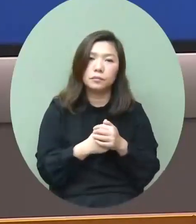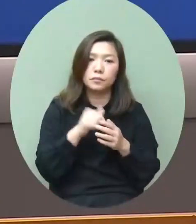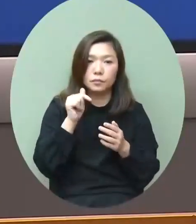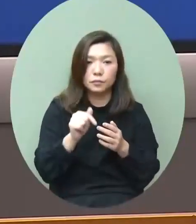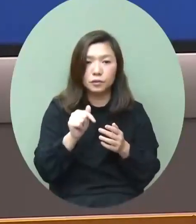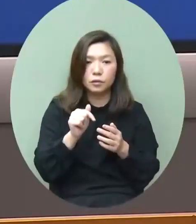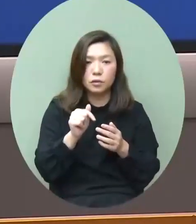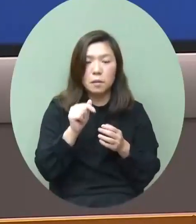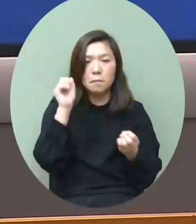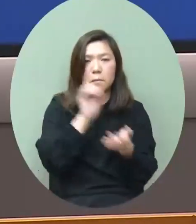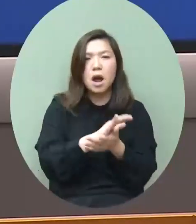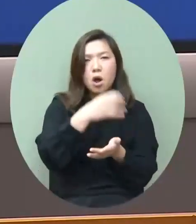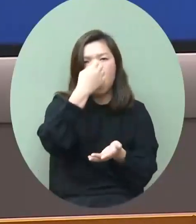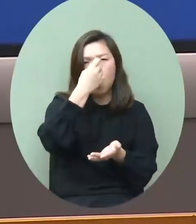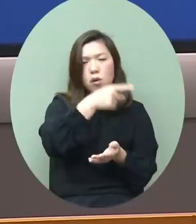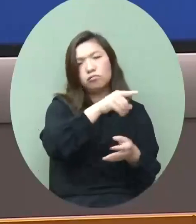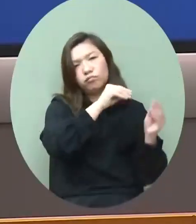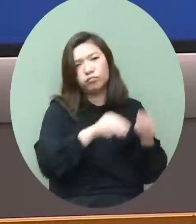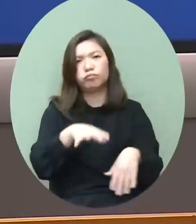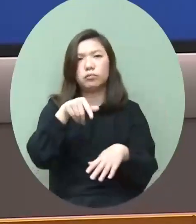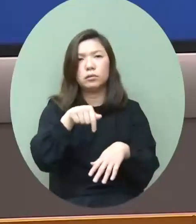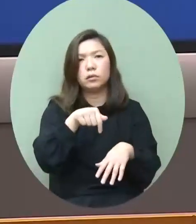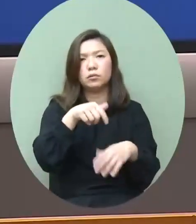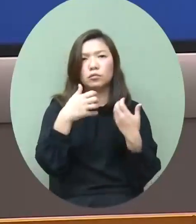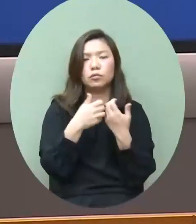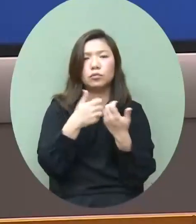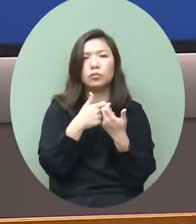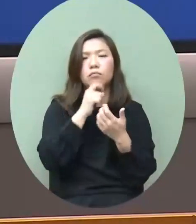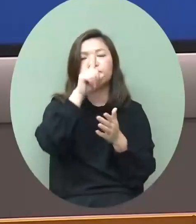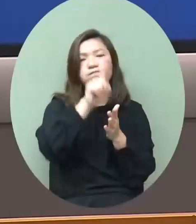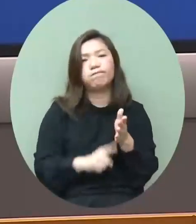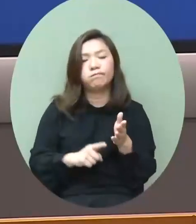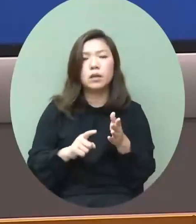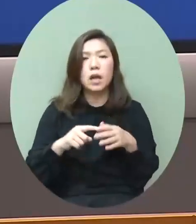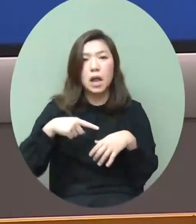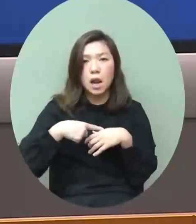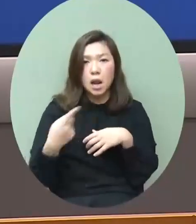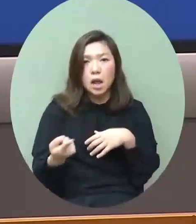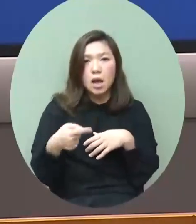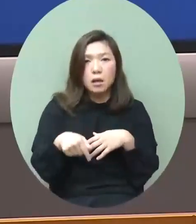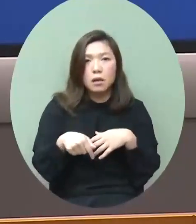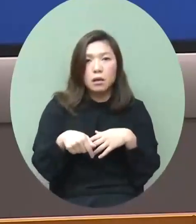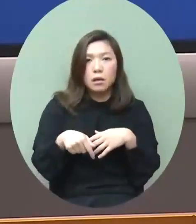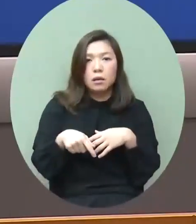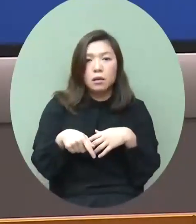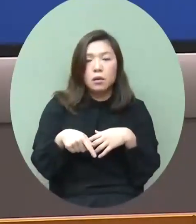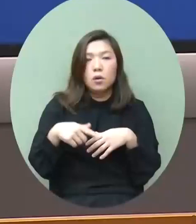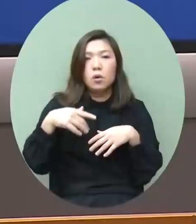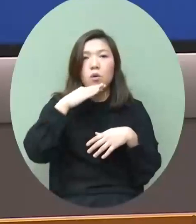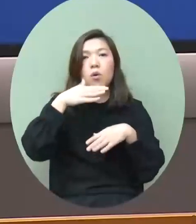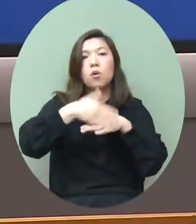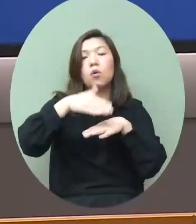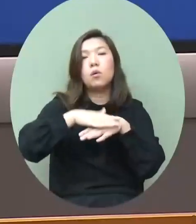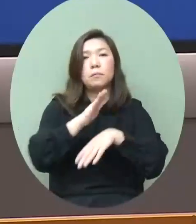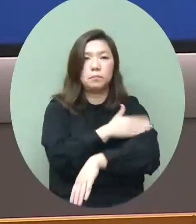令香港的移入數字大幅下降另一個因素是海外融工